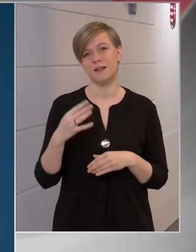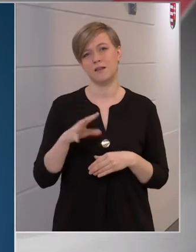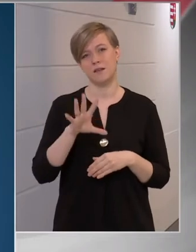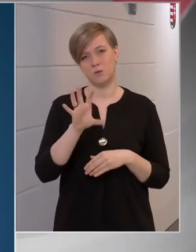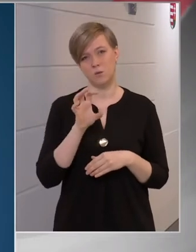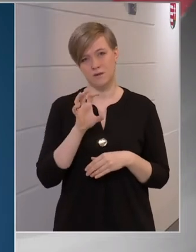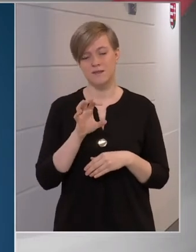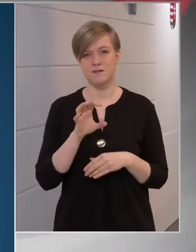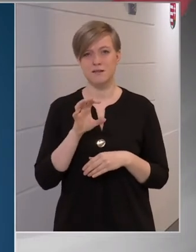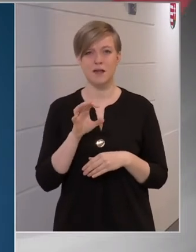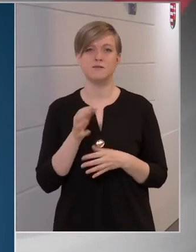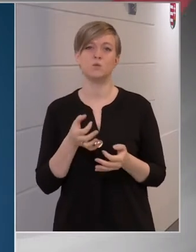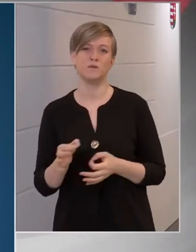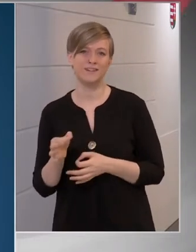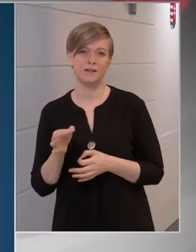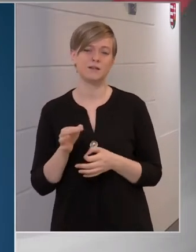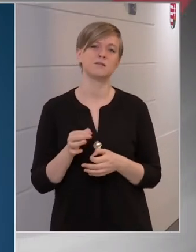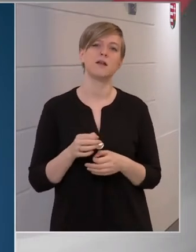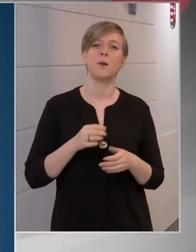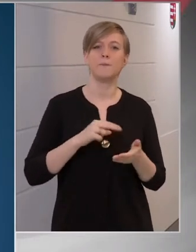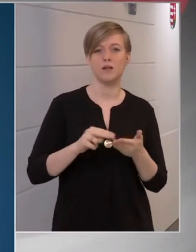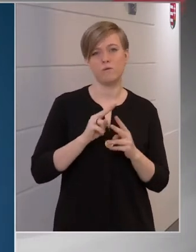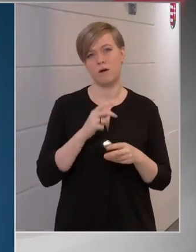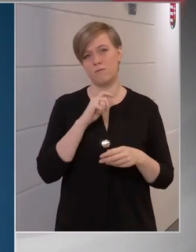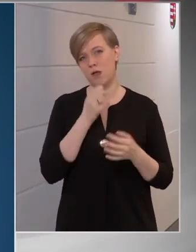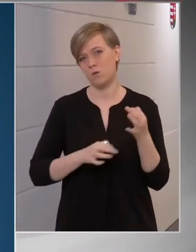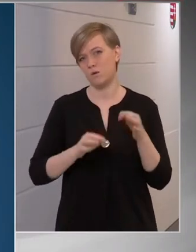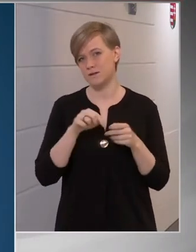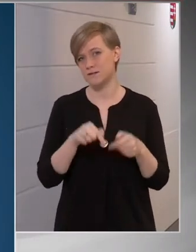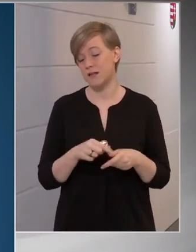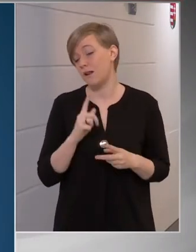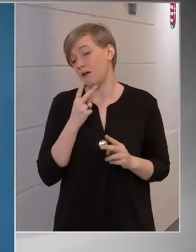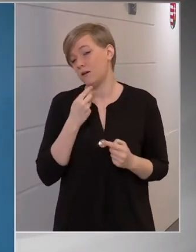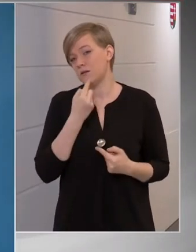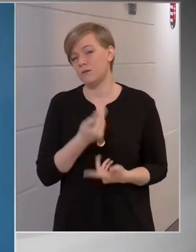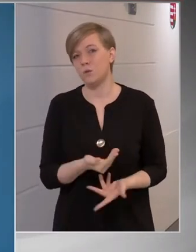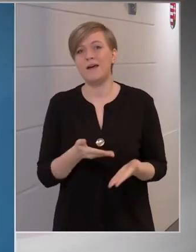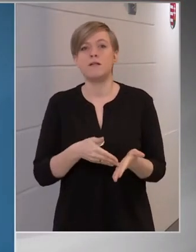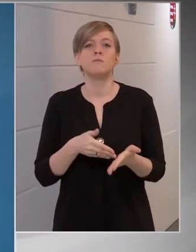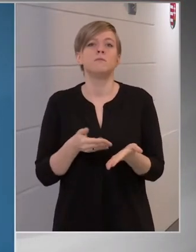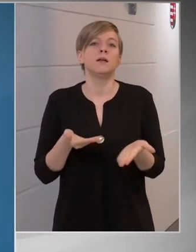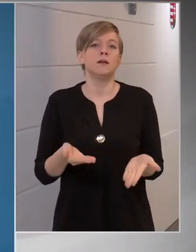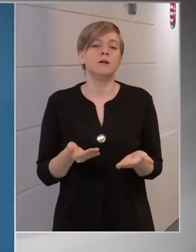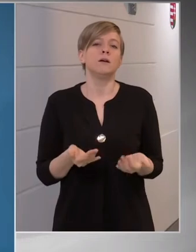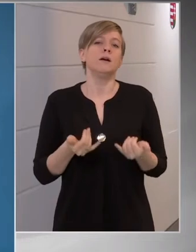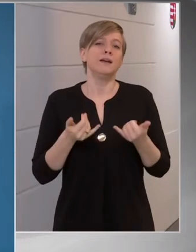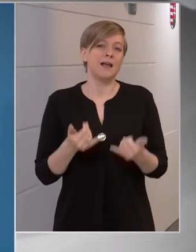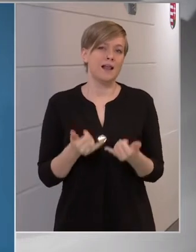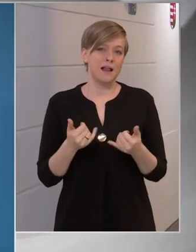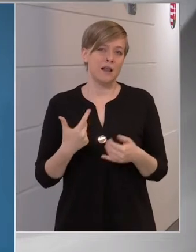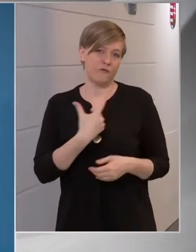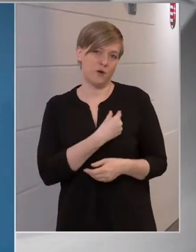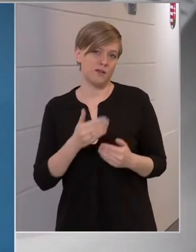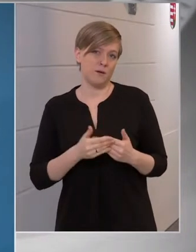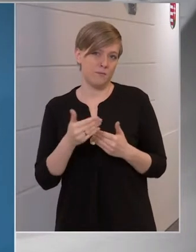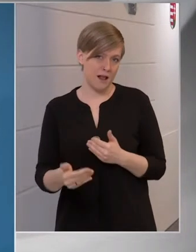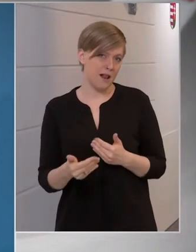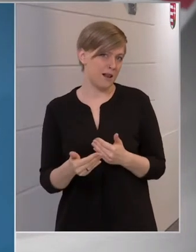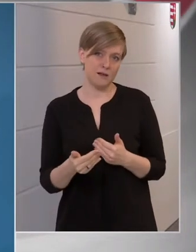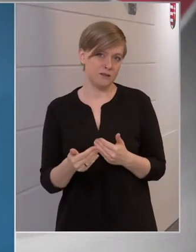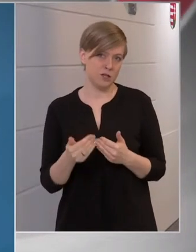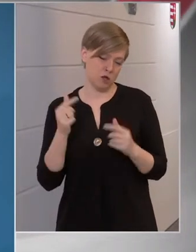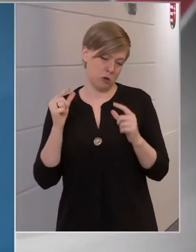ügyész és bíró van Magyarországon. Tehát azt mondhatjuk, hogy ez még a jelenlegi vakcinállomány mellett is egy rendkívül